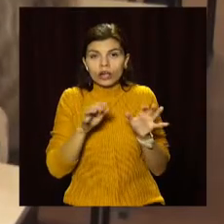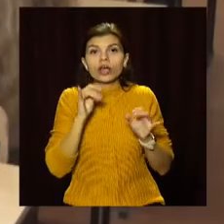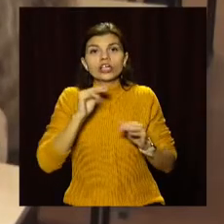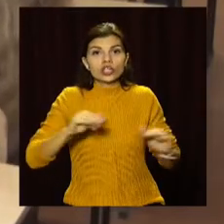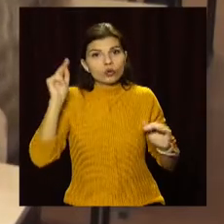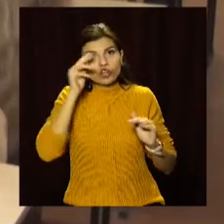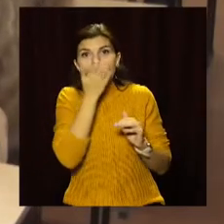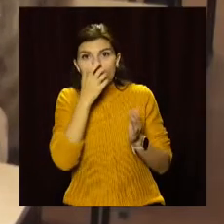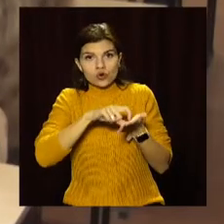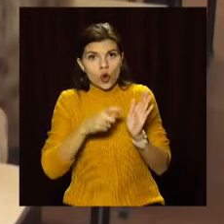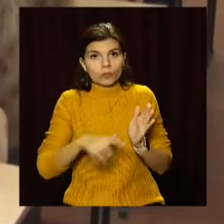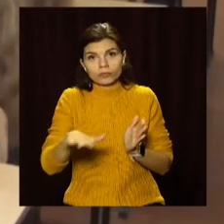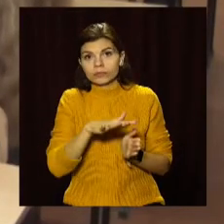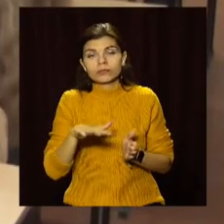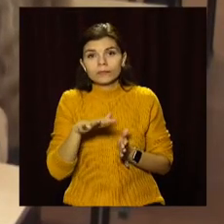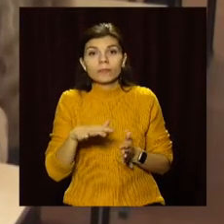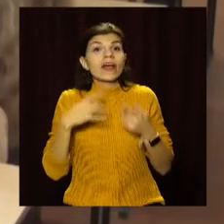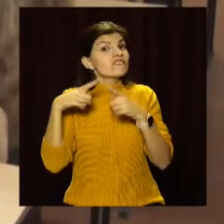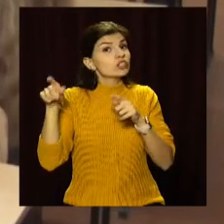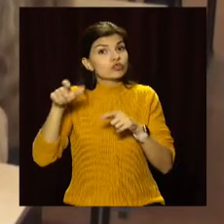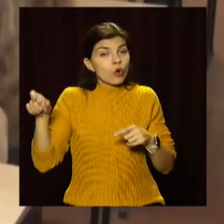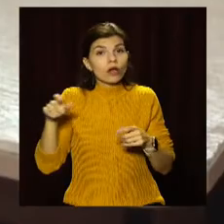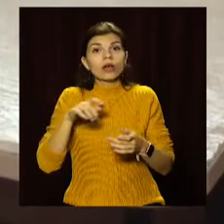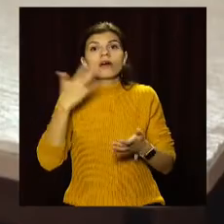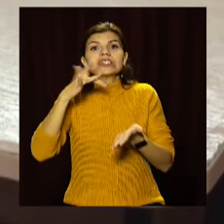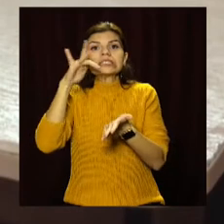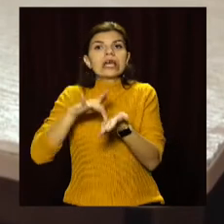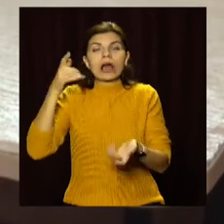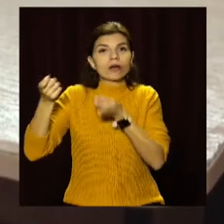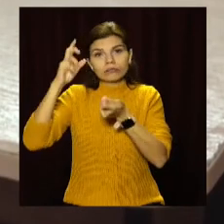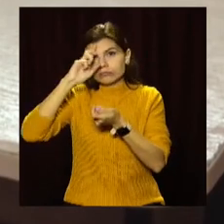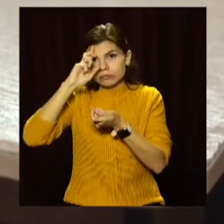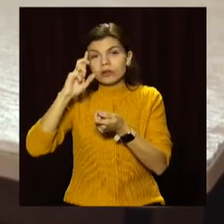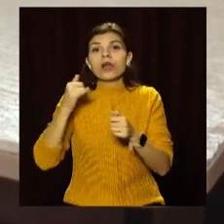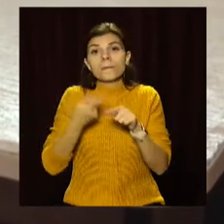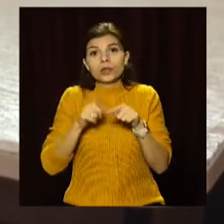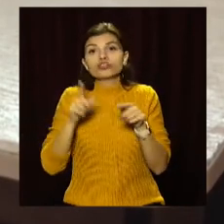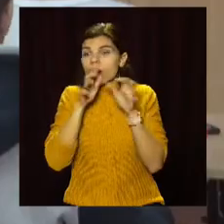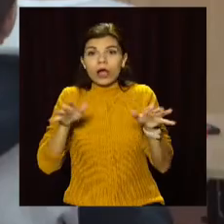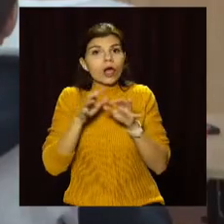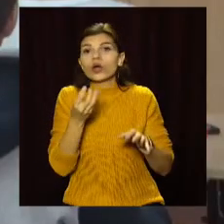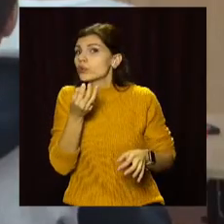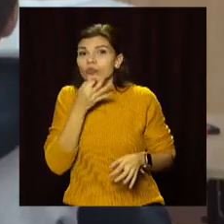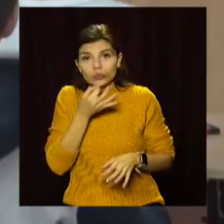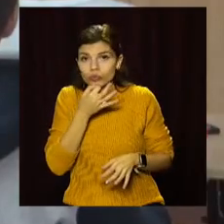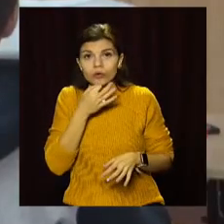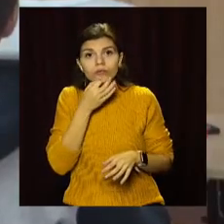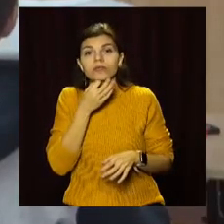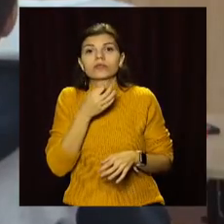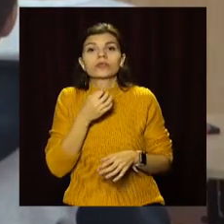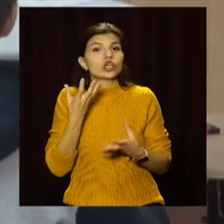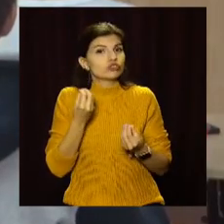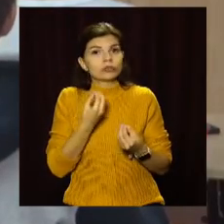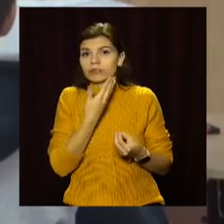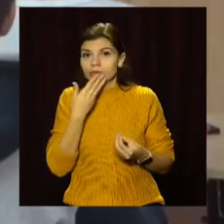вчитимуться в теплих приміщеннях. В інших школах – централізоване опалення. І через те, що опалювальний сезон Павлограді ще не